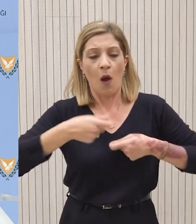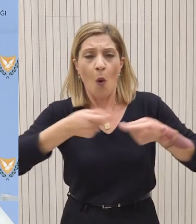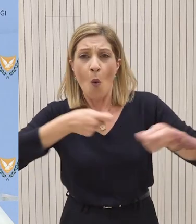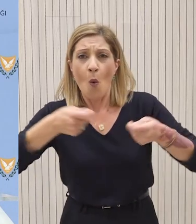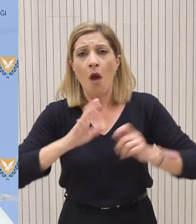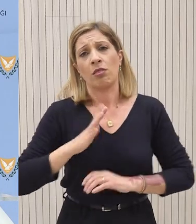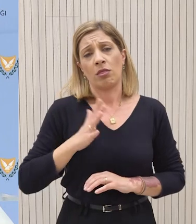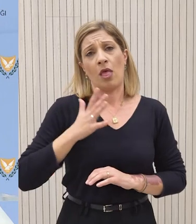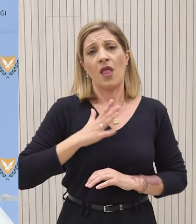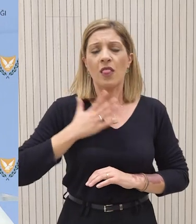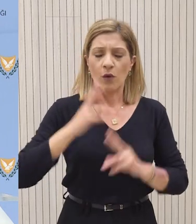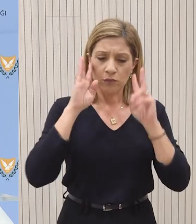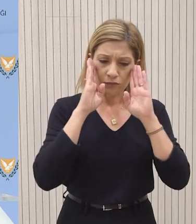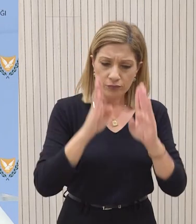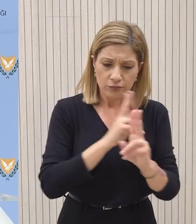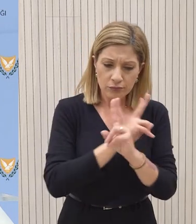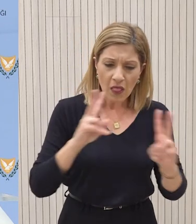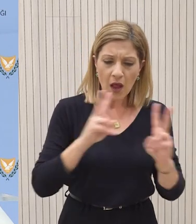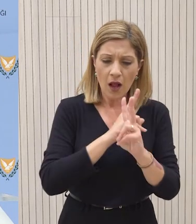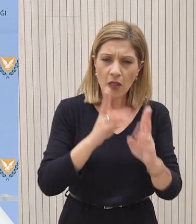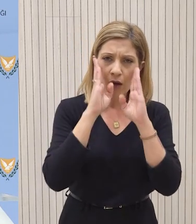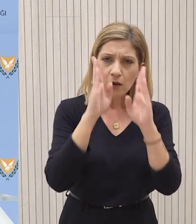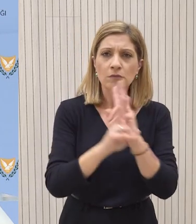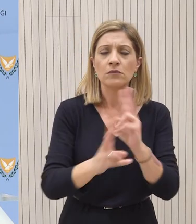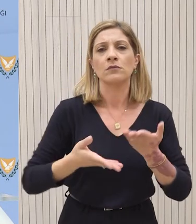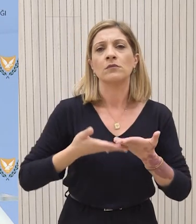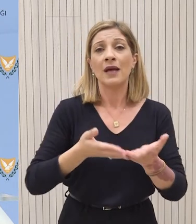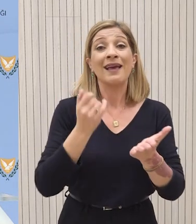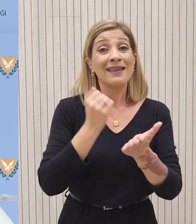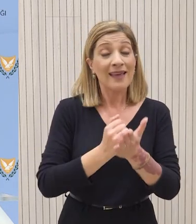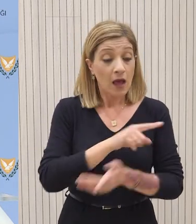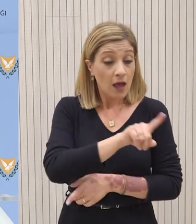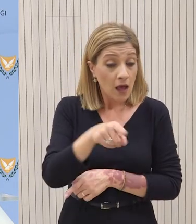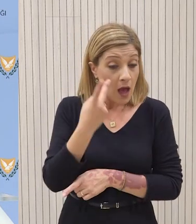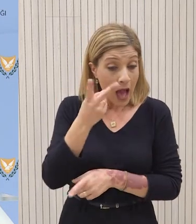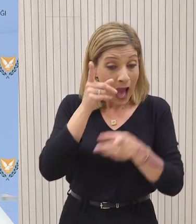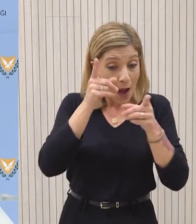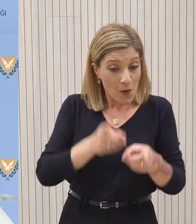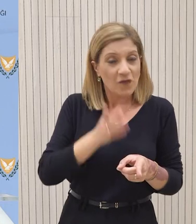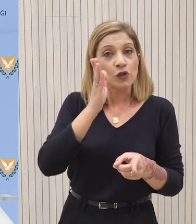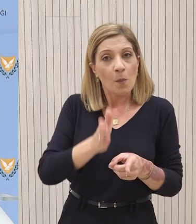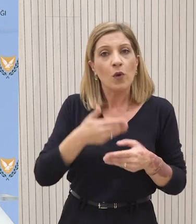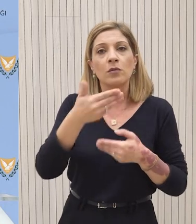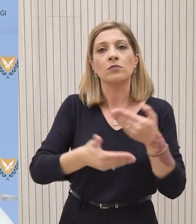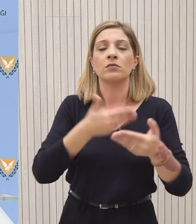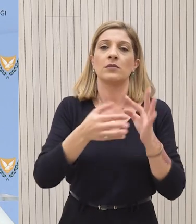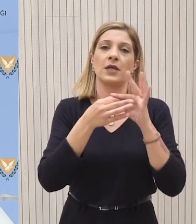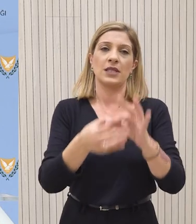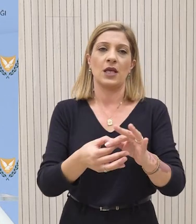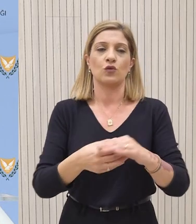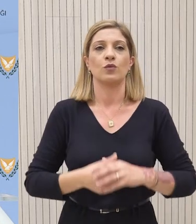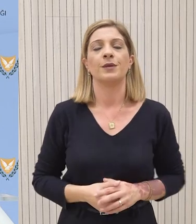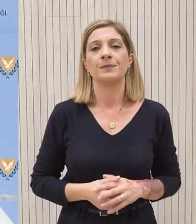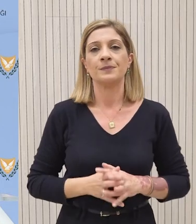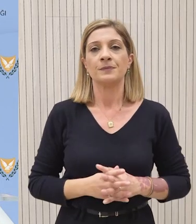νυφαλιότητα, θα προχωρήσουμε και την ίδια στιγμή. Με την ίδια συνέπεια θα λαμβάνομαι αποφάσεις, τις οποίες συνεπίες θα μπορούμε να τις υλοποιούμε.